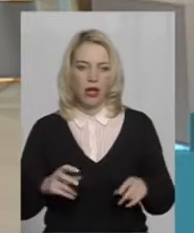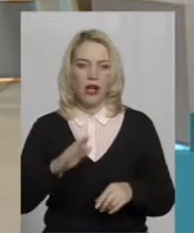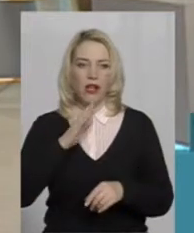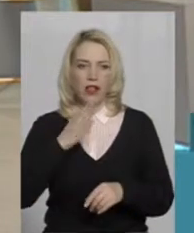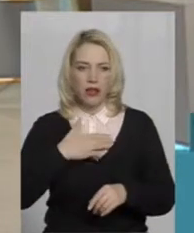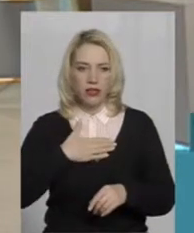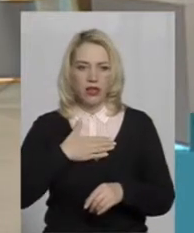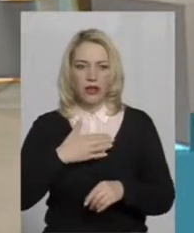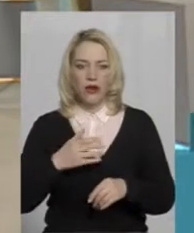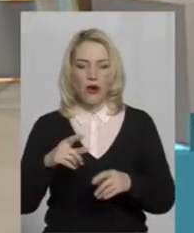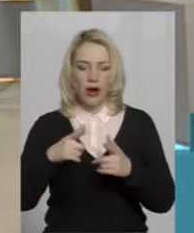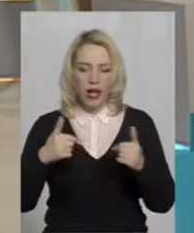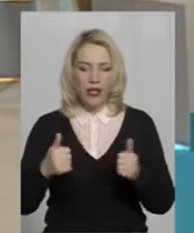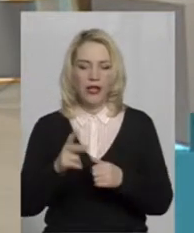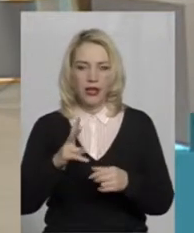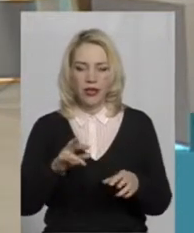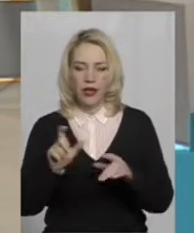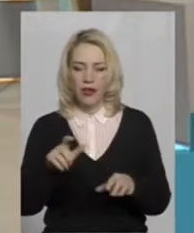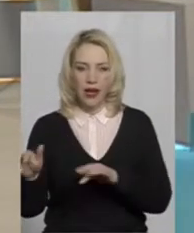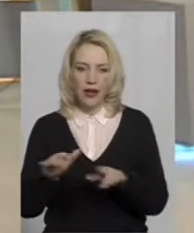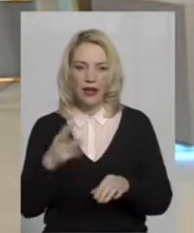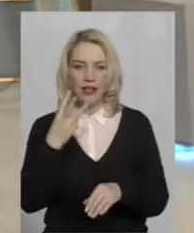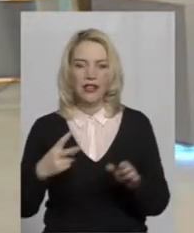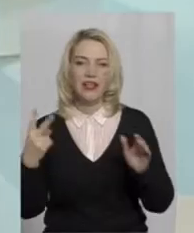людей, які пересуваються на війську, 32.